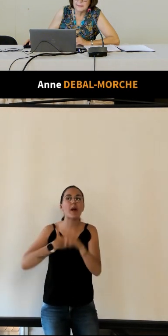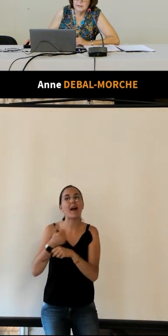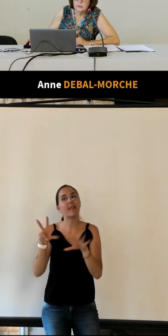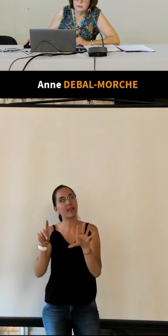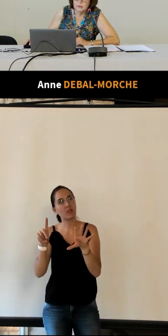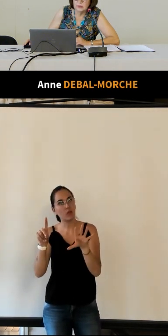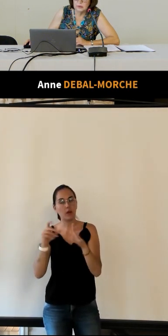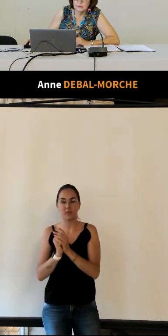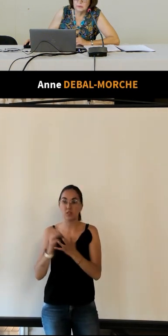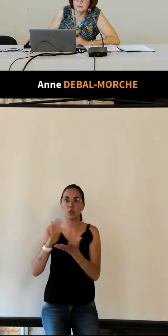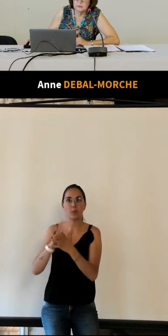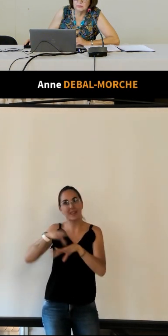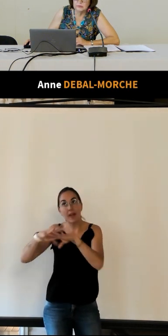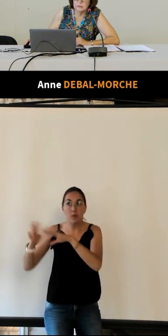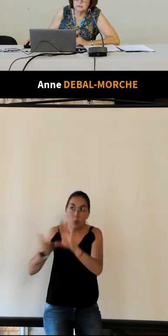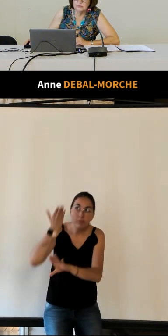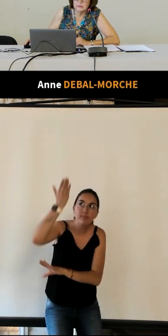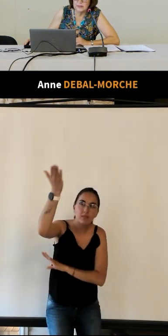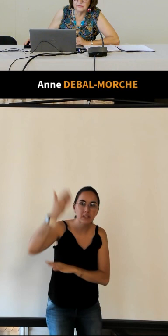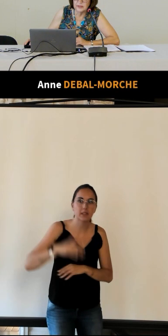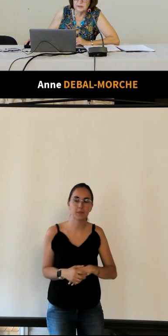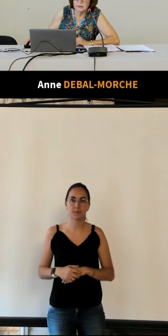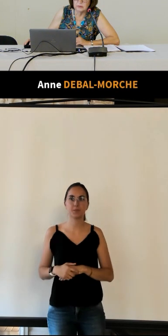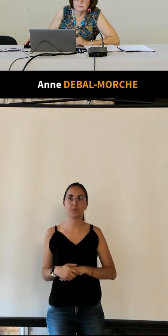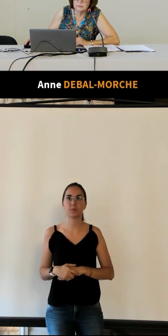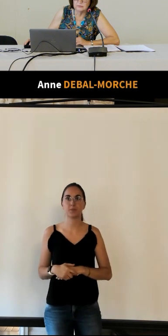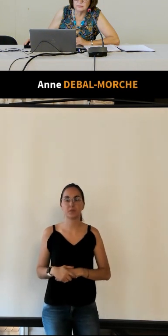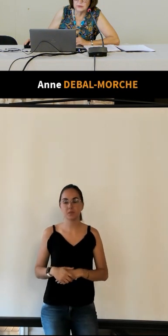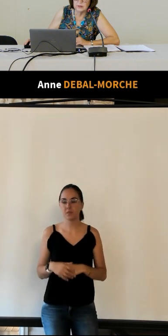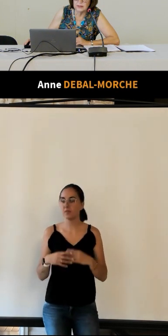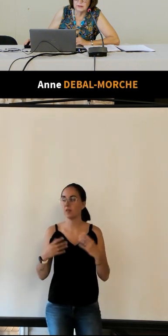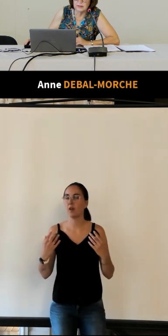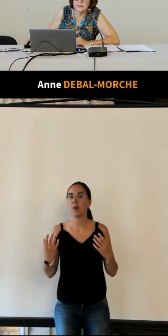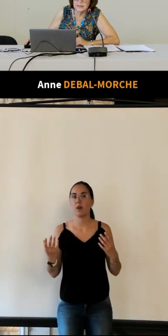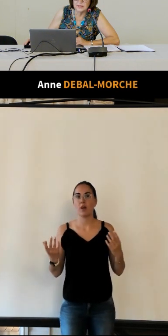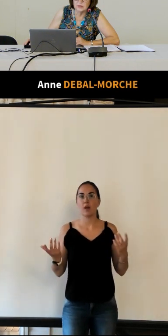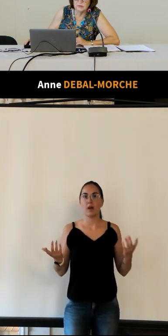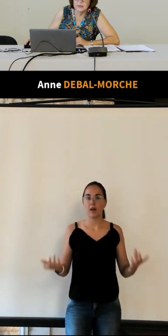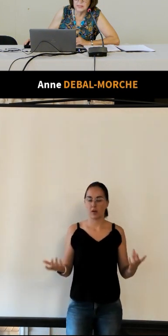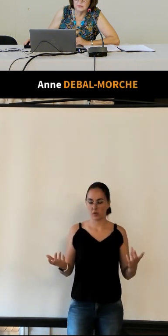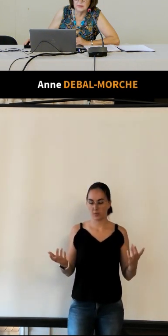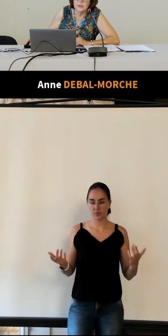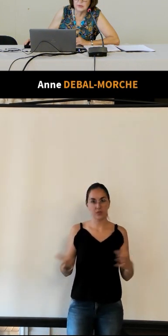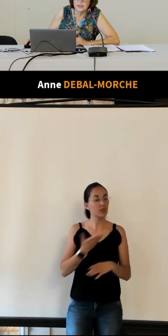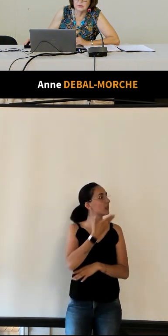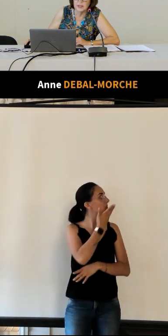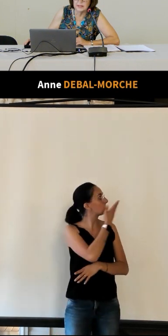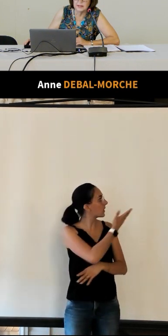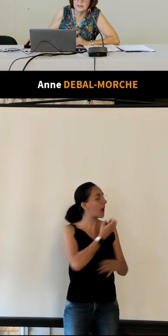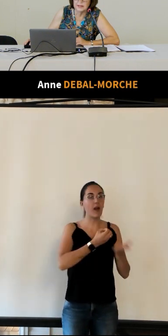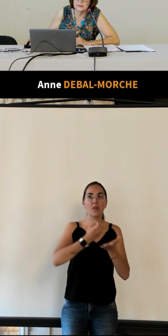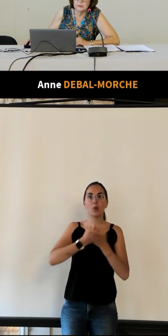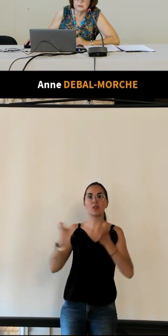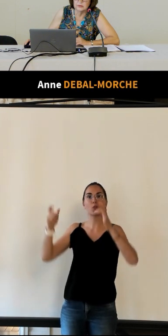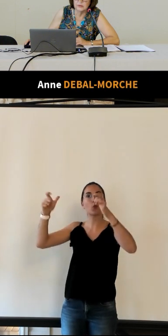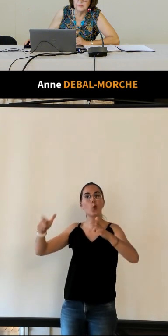donc vous avez l'indication vous voyez du pavillon circulaire